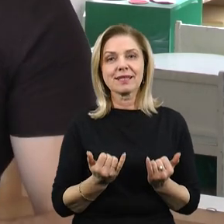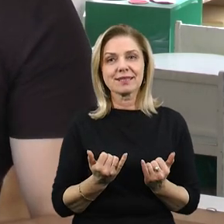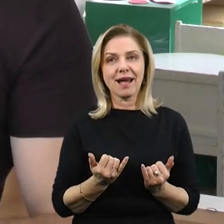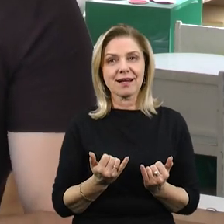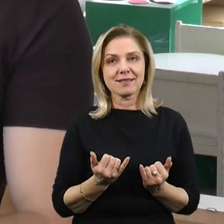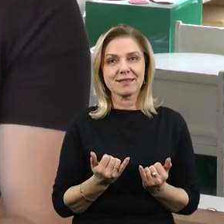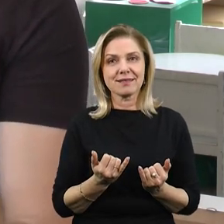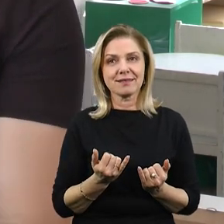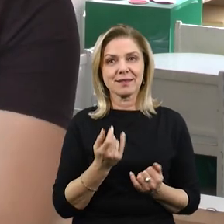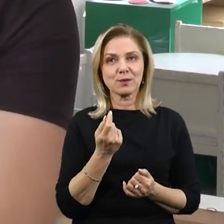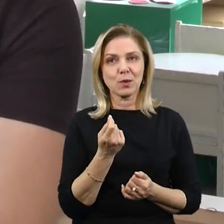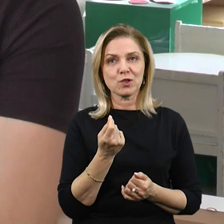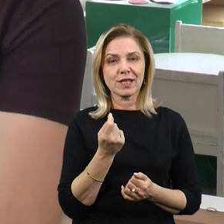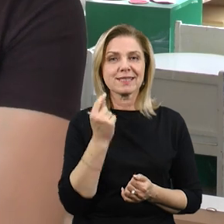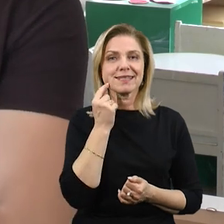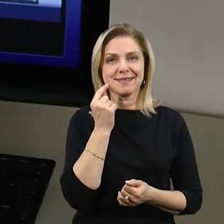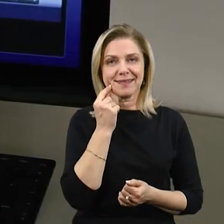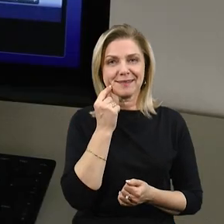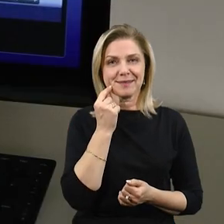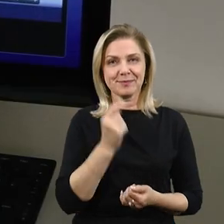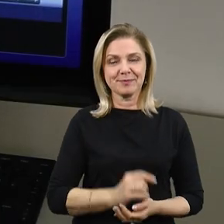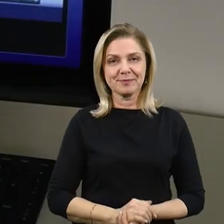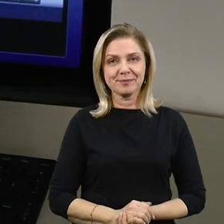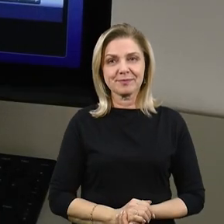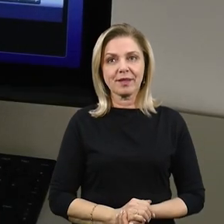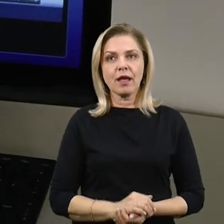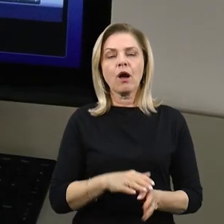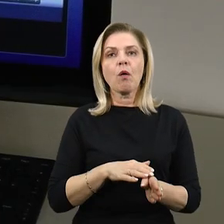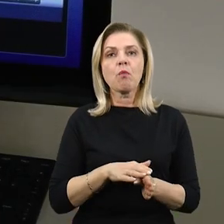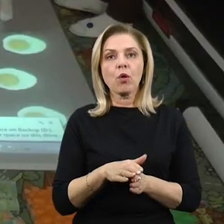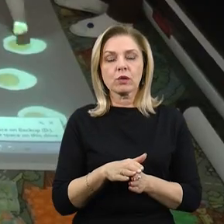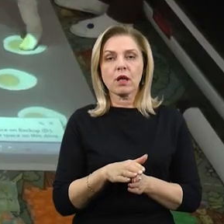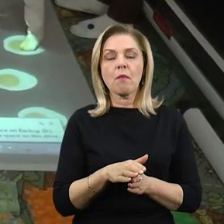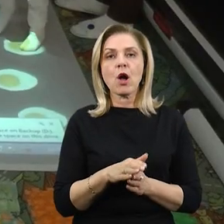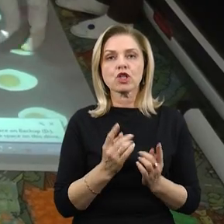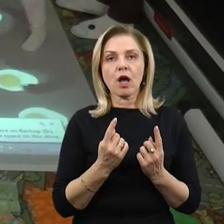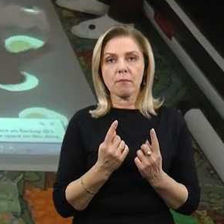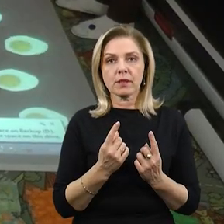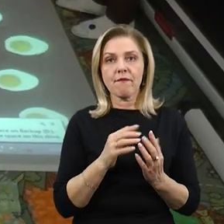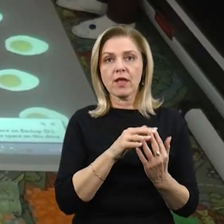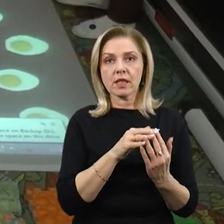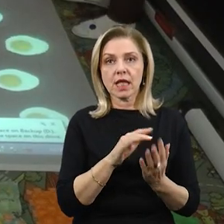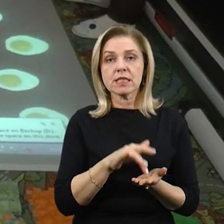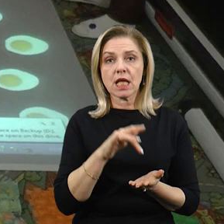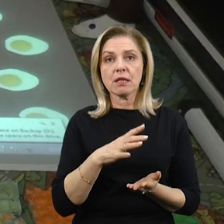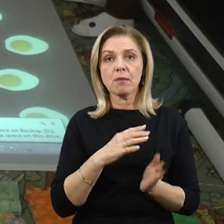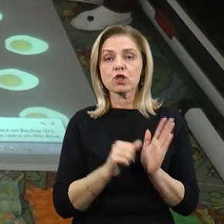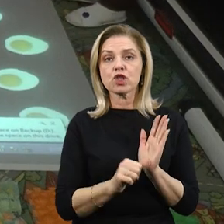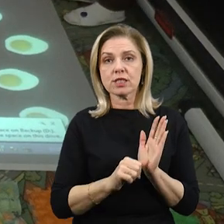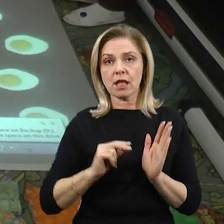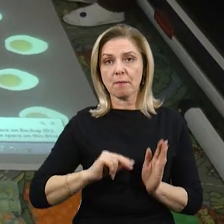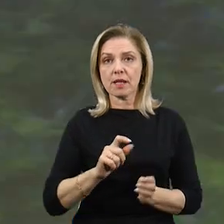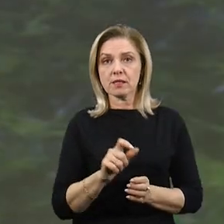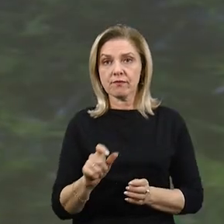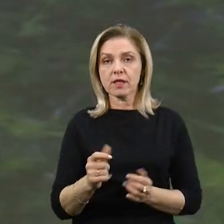щось стісняється. До повномасштабної війни колектив центру складався з 60 фахівців. Нині